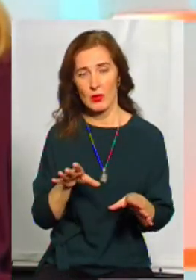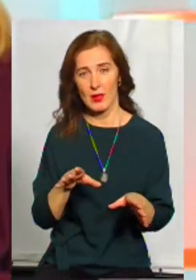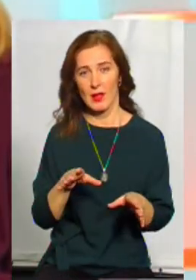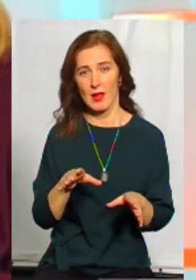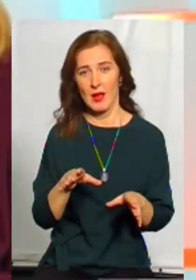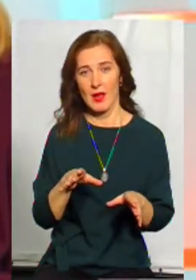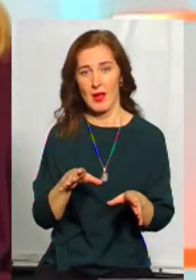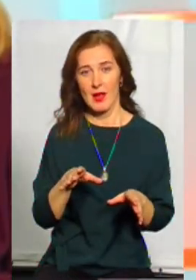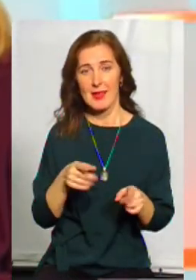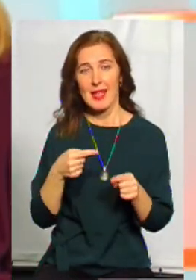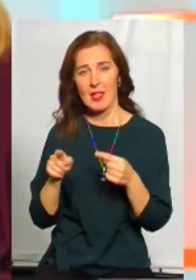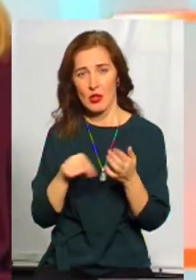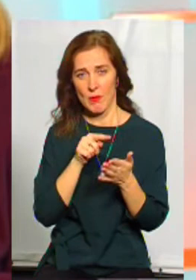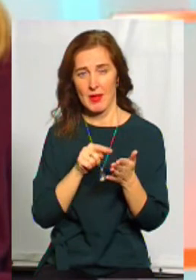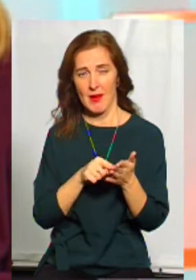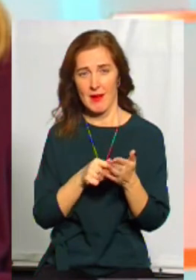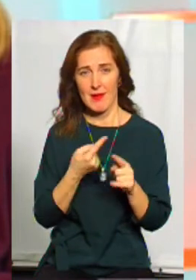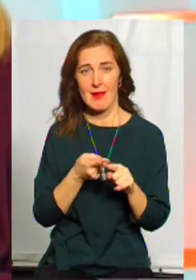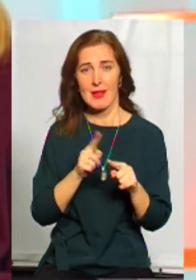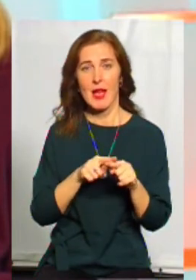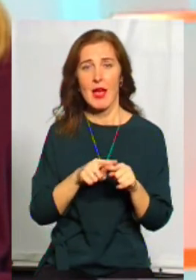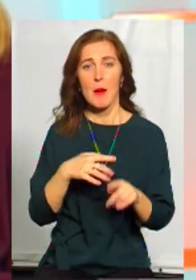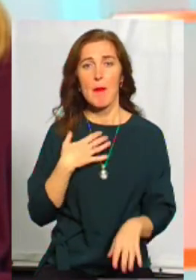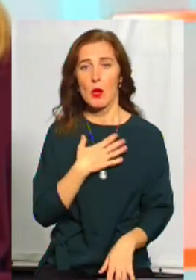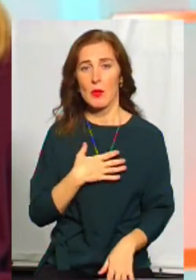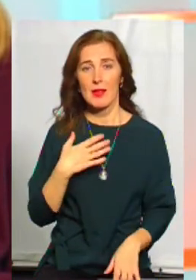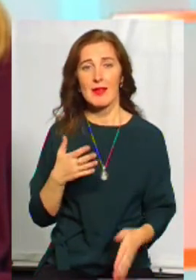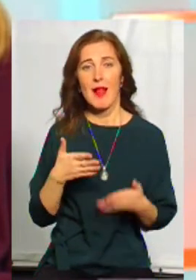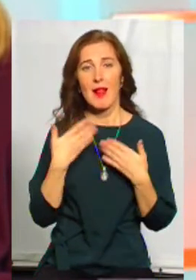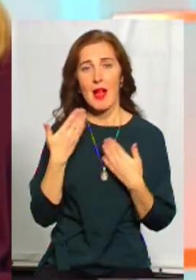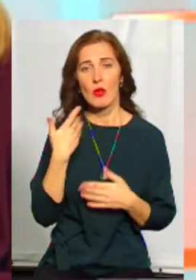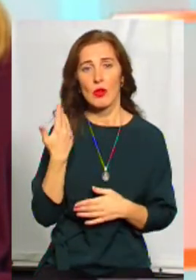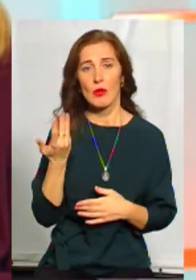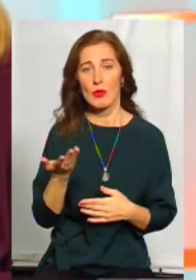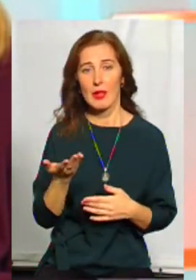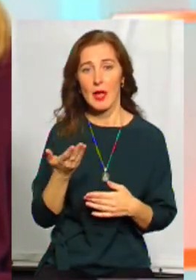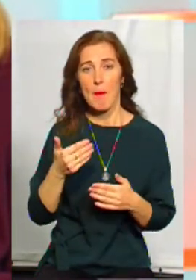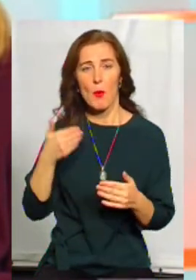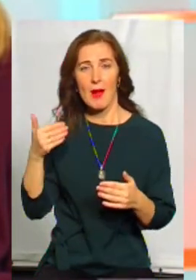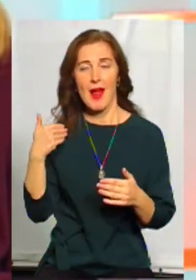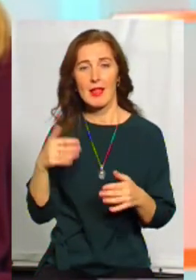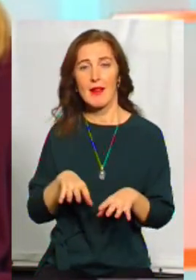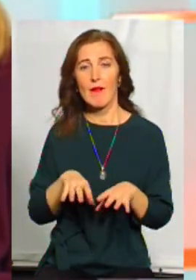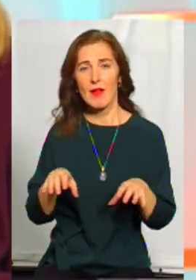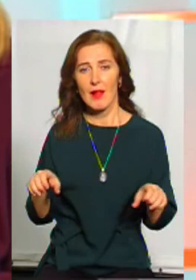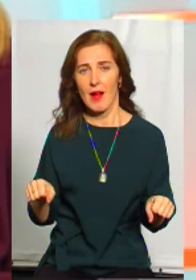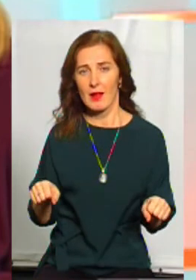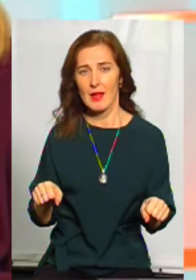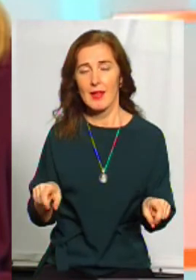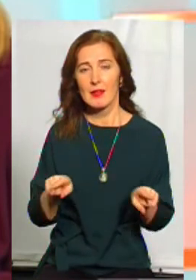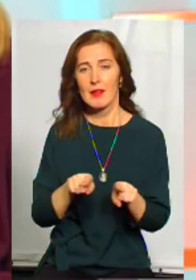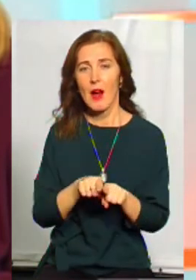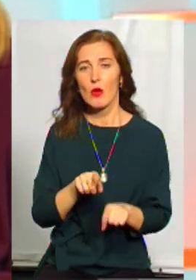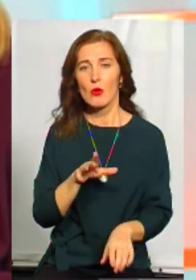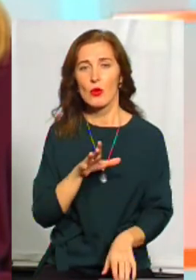питання. І цей пріоритет, який з легкої руки попередньої влади якийсь був знівельований також, бо нас